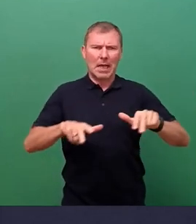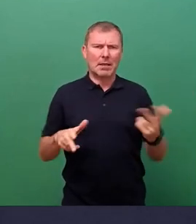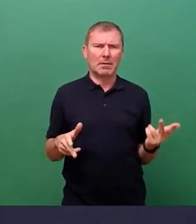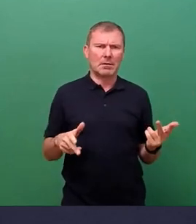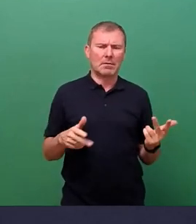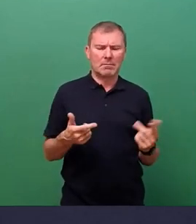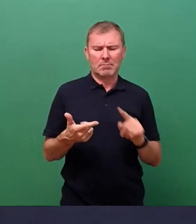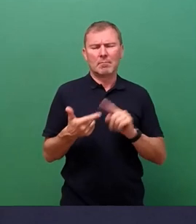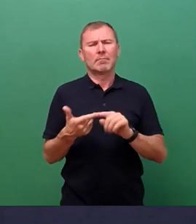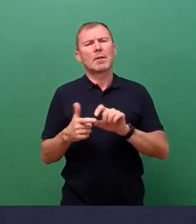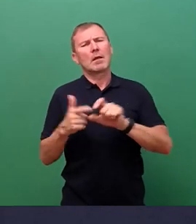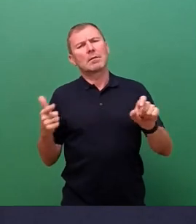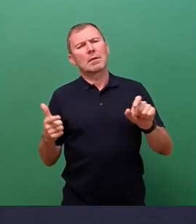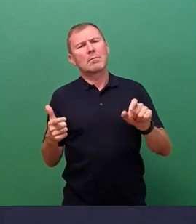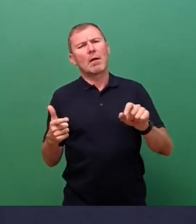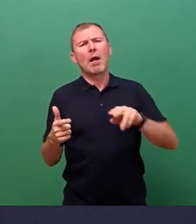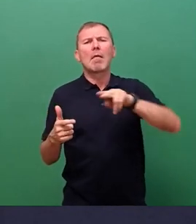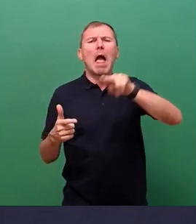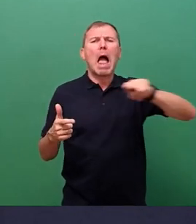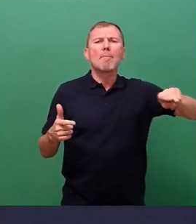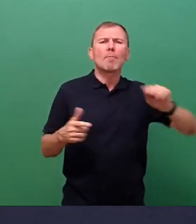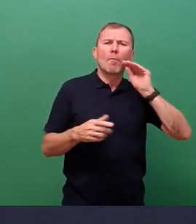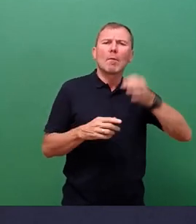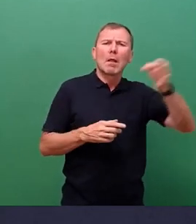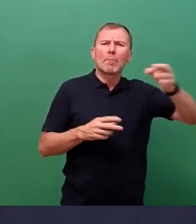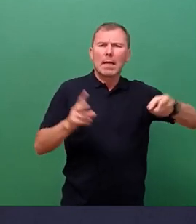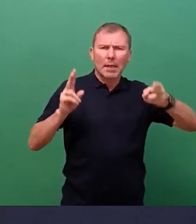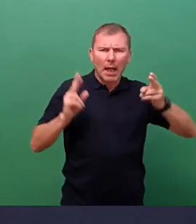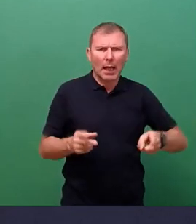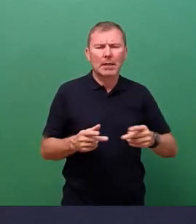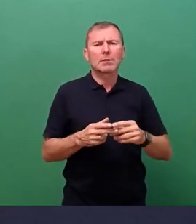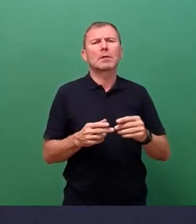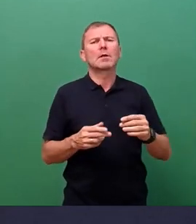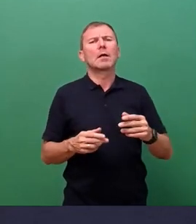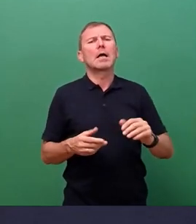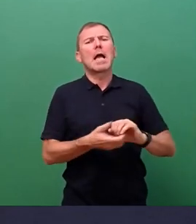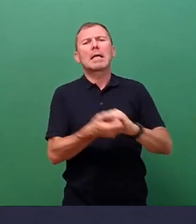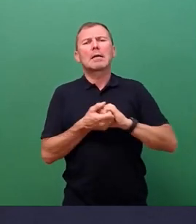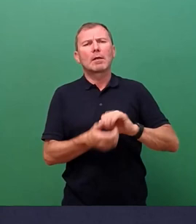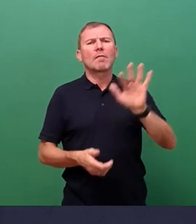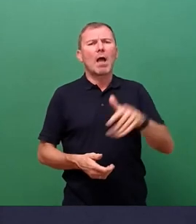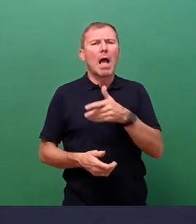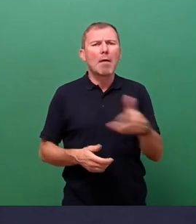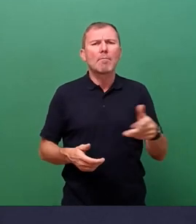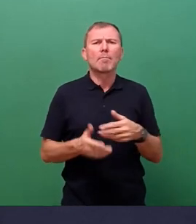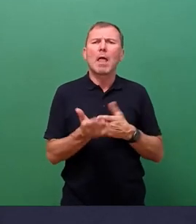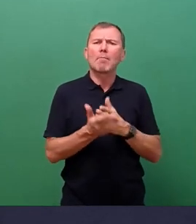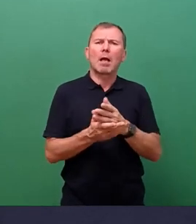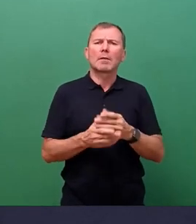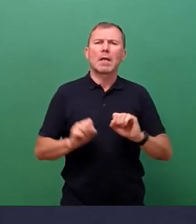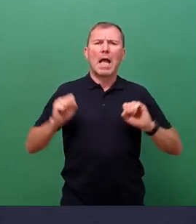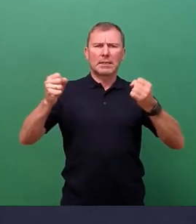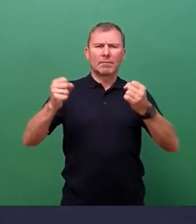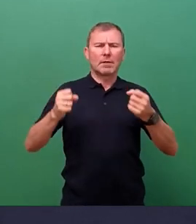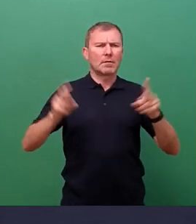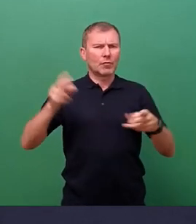Belegrechtsverteilung, es geht um die Aufwertung gemeinschaftlicher planerischer Aktivitäten in verschiedenen Stadtteilen